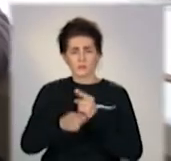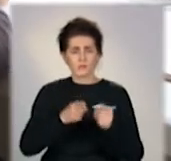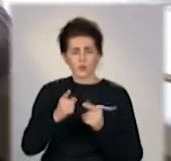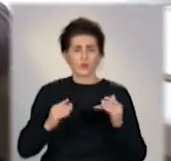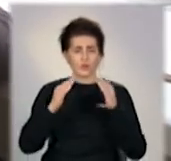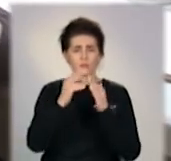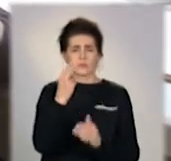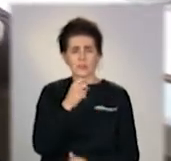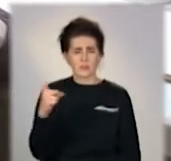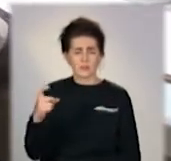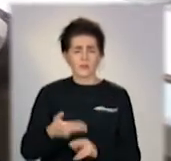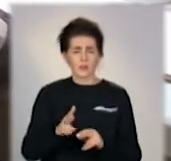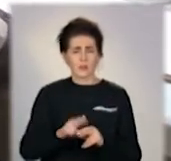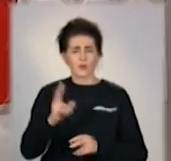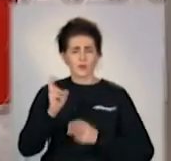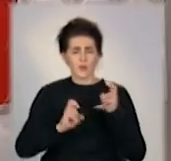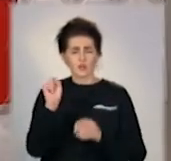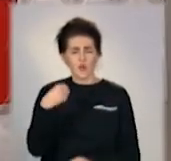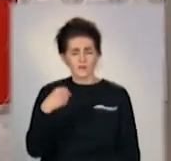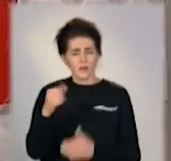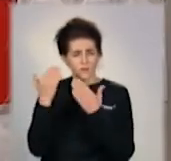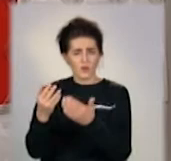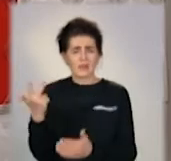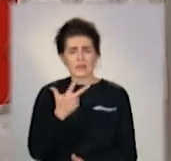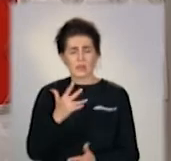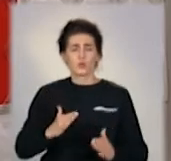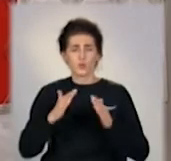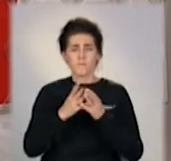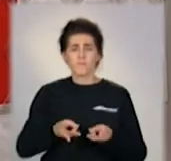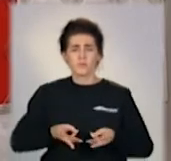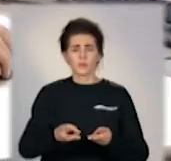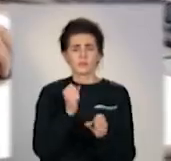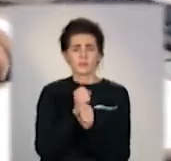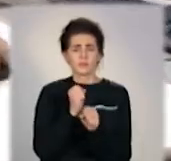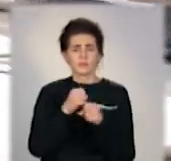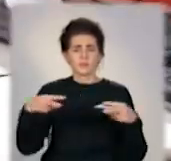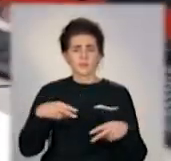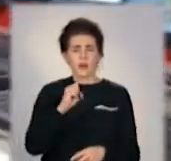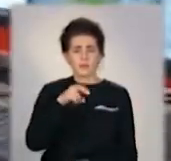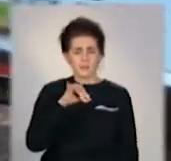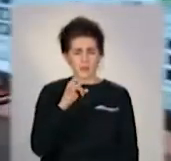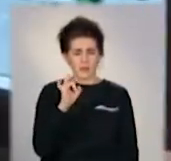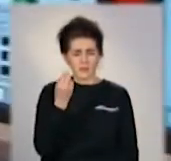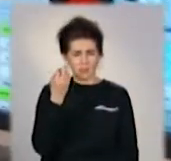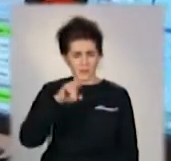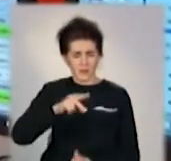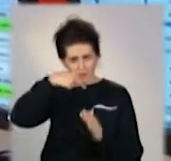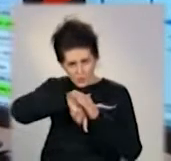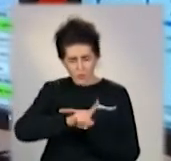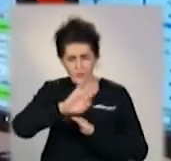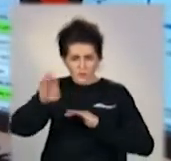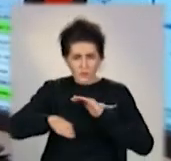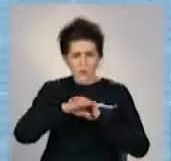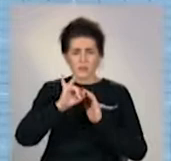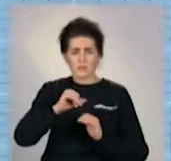На комбінаті «Озосталь» під час реконструкції третєї доминої печі побудували систему аспірації ливарного двору, підбункерних приміщень та